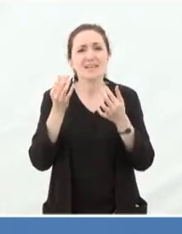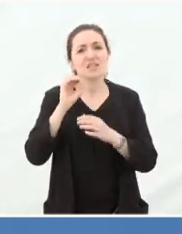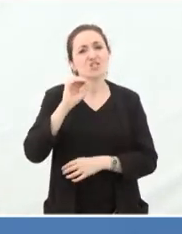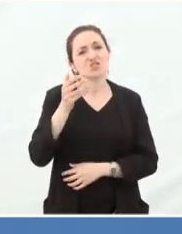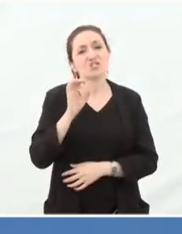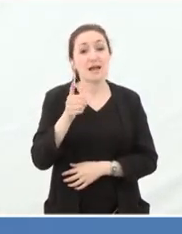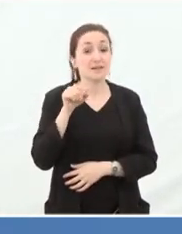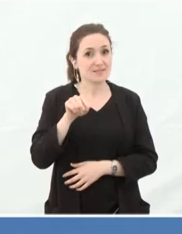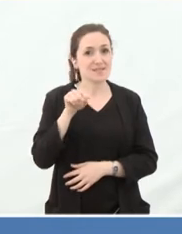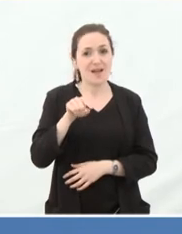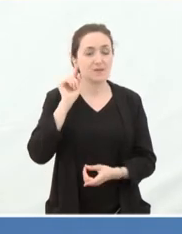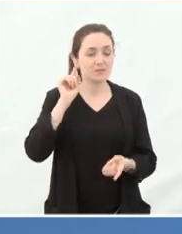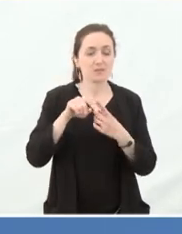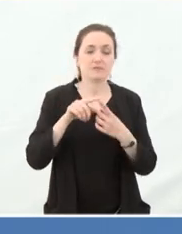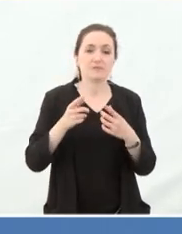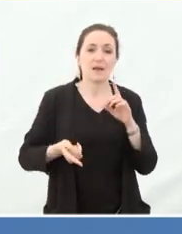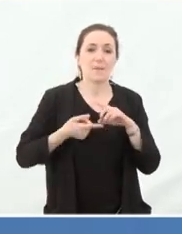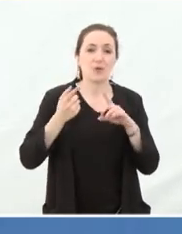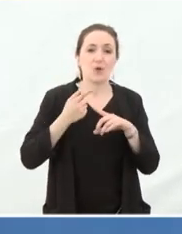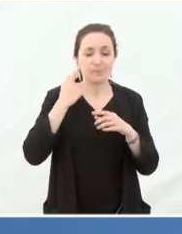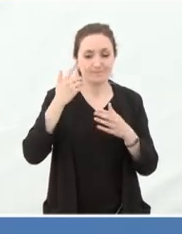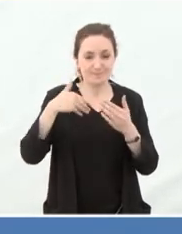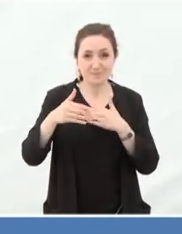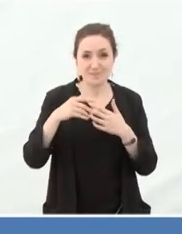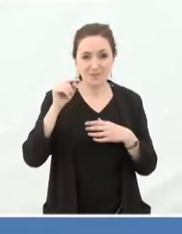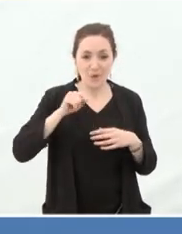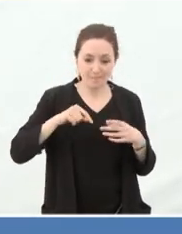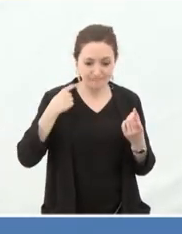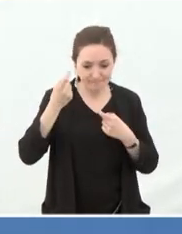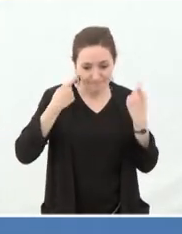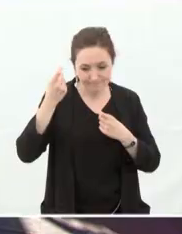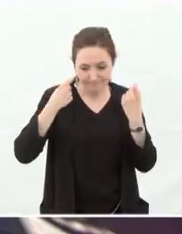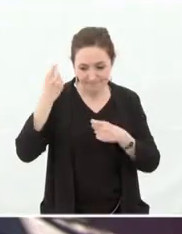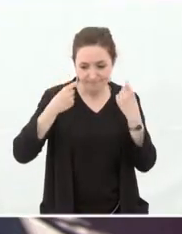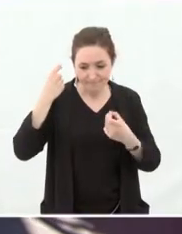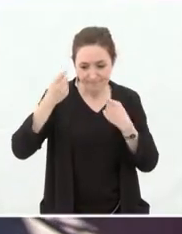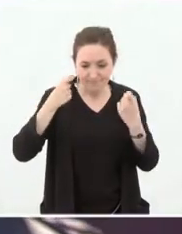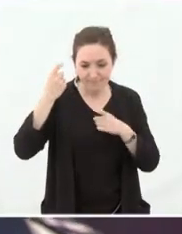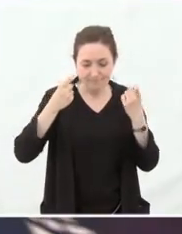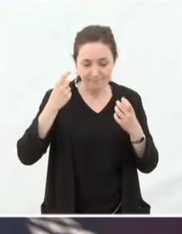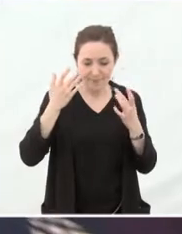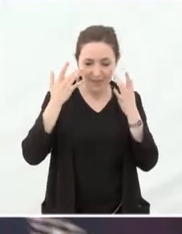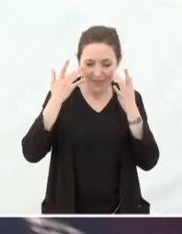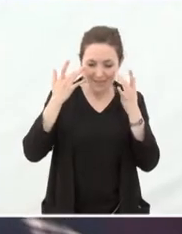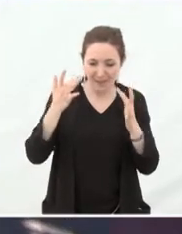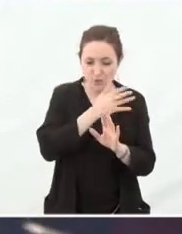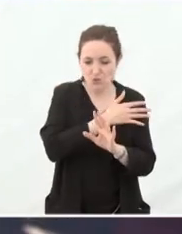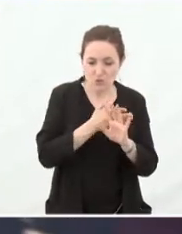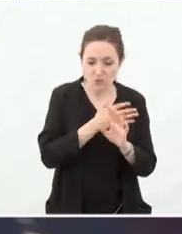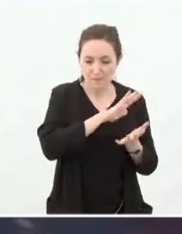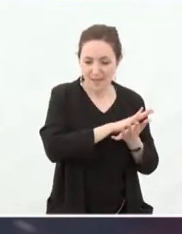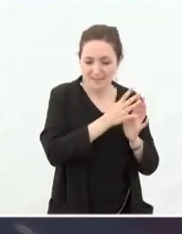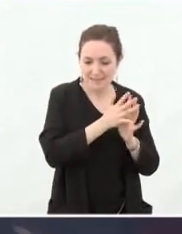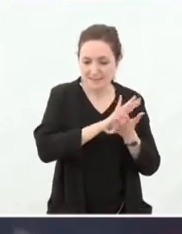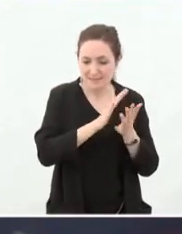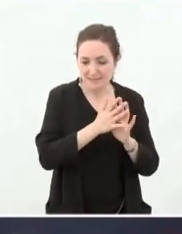Et ça va être un enjeu majeur pour nous. Et là, on va devoir réfléchir et utiliser, au fond, notre expérience, notre pratique pour